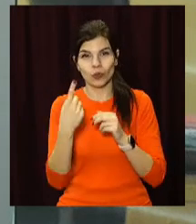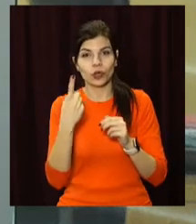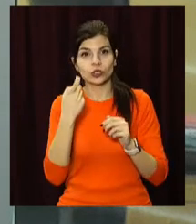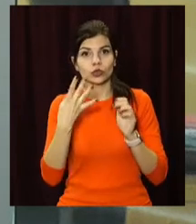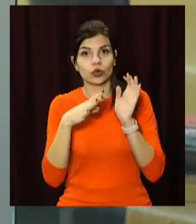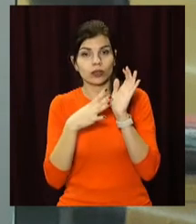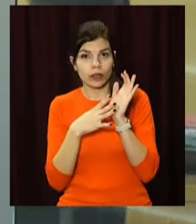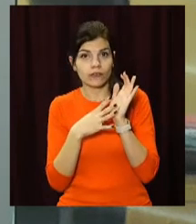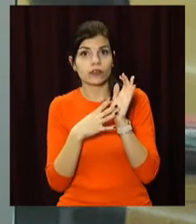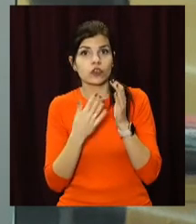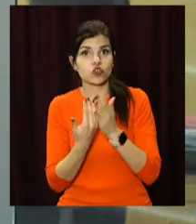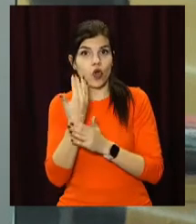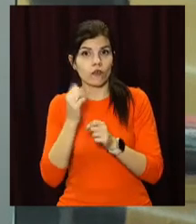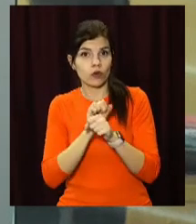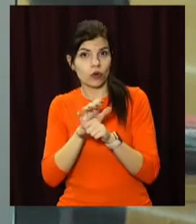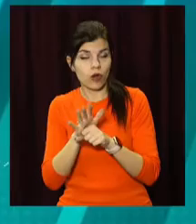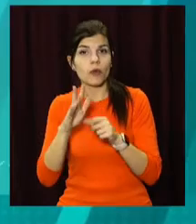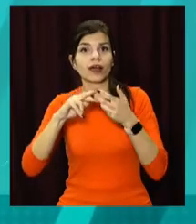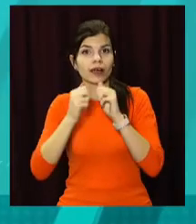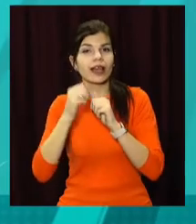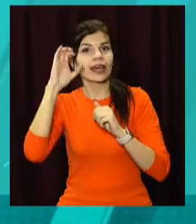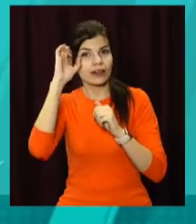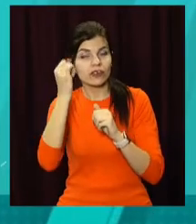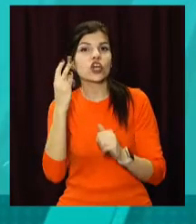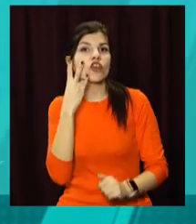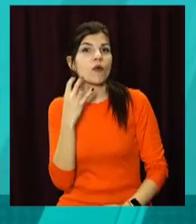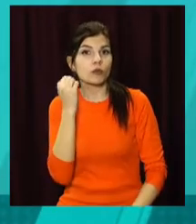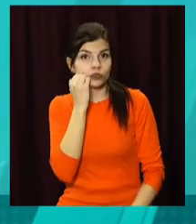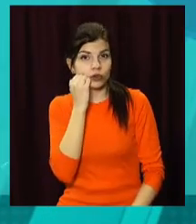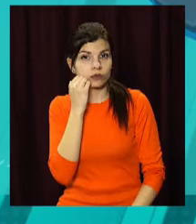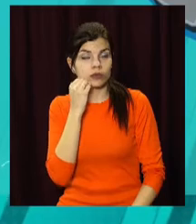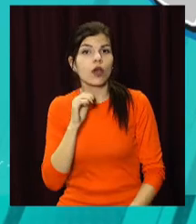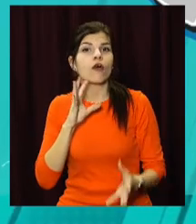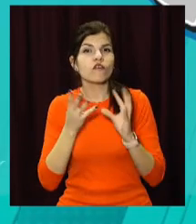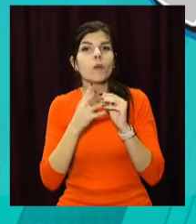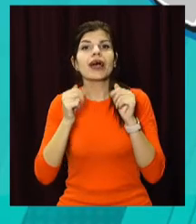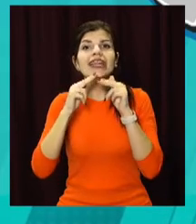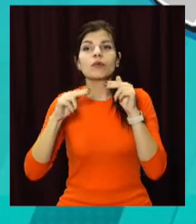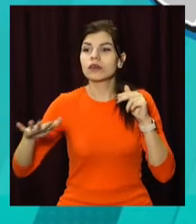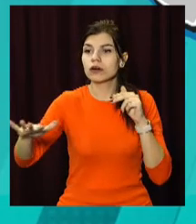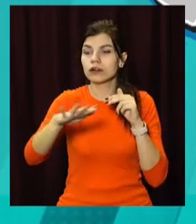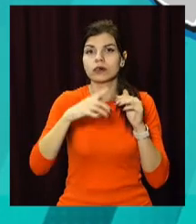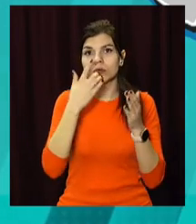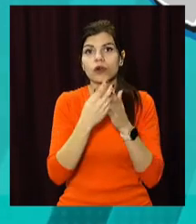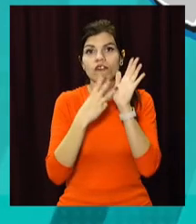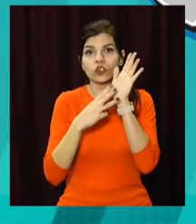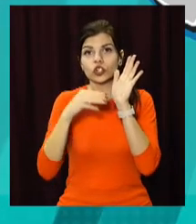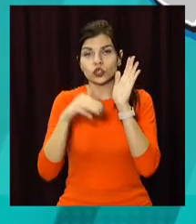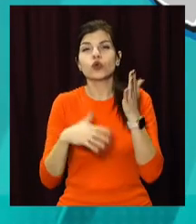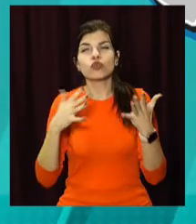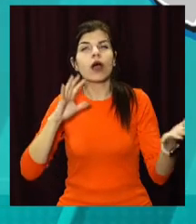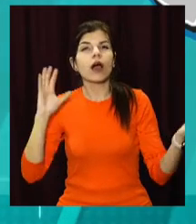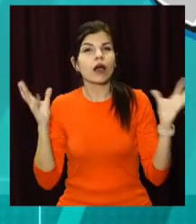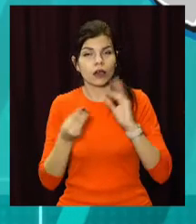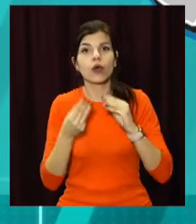нових випадків коронавірусу. Далі Кам'янське, Кривий Ріг та Новомосковськ. Загалом на Дніпропетровщині вже майже 80 тисяч лабораторно